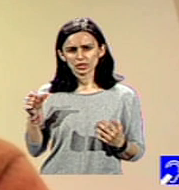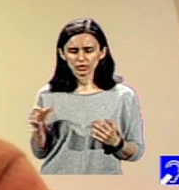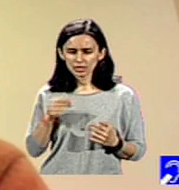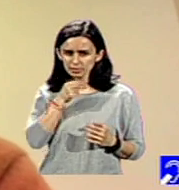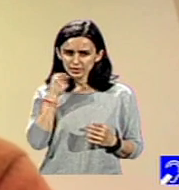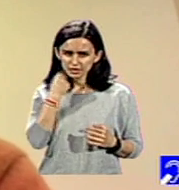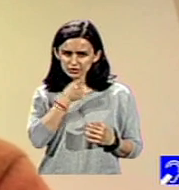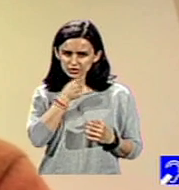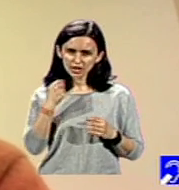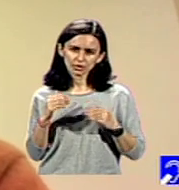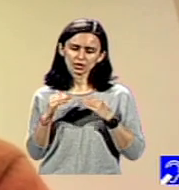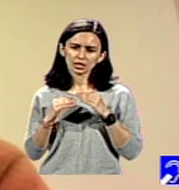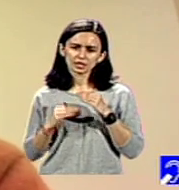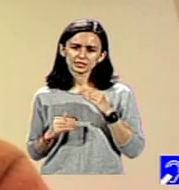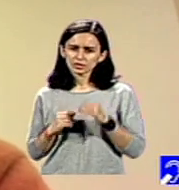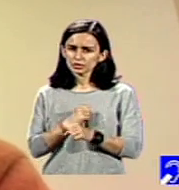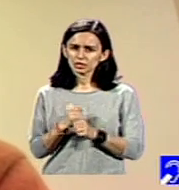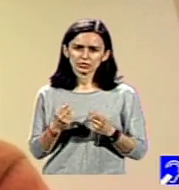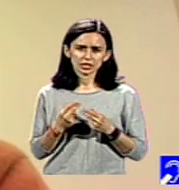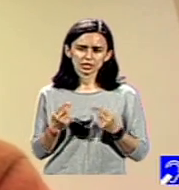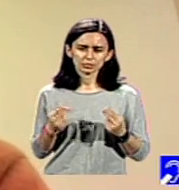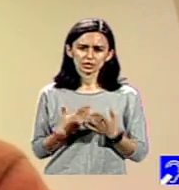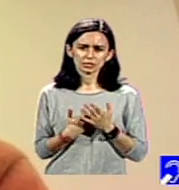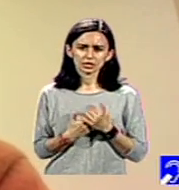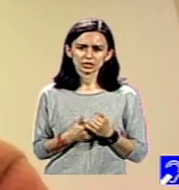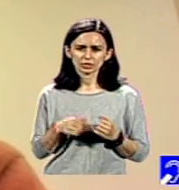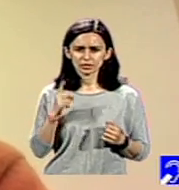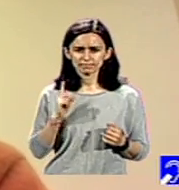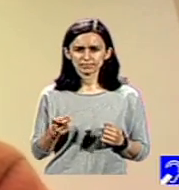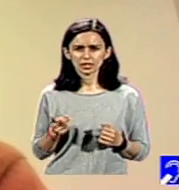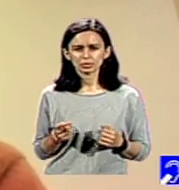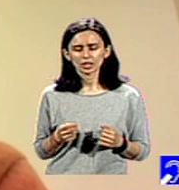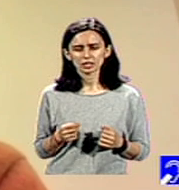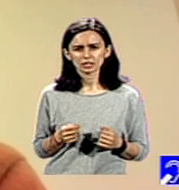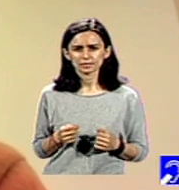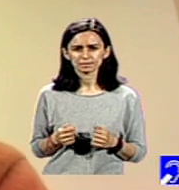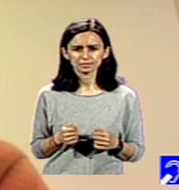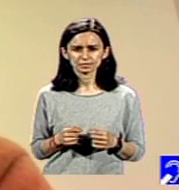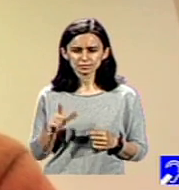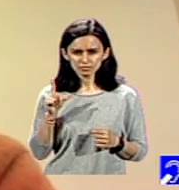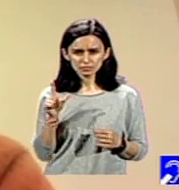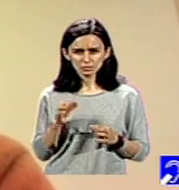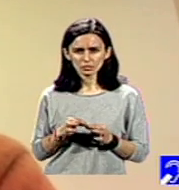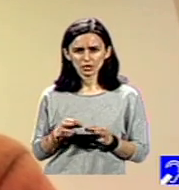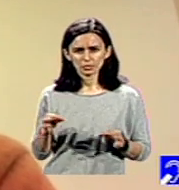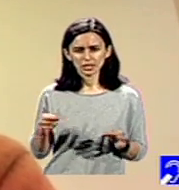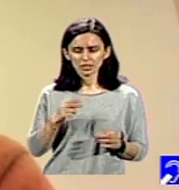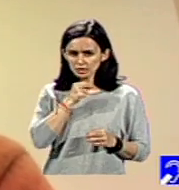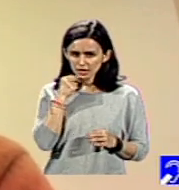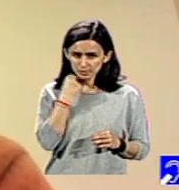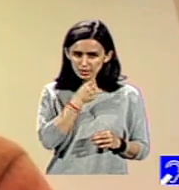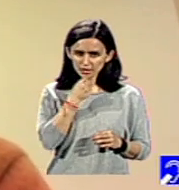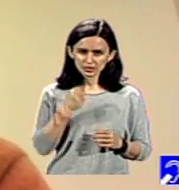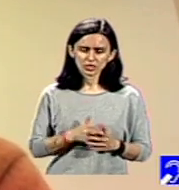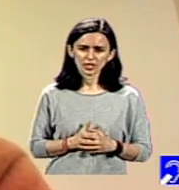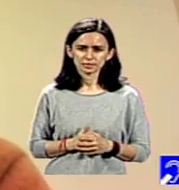a scăzut foarte mult, pentru că trebuia să asigurăm acei doi metri între beneficiari, plus că avem un